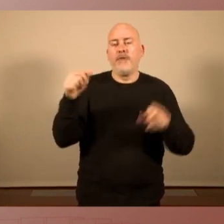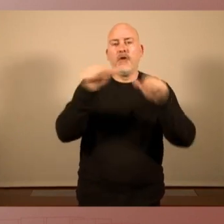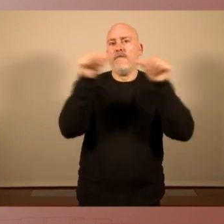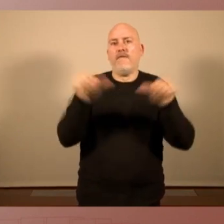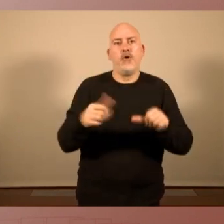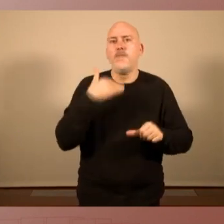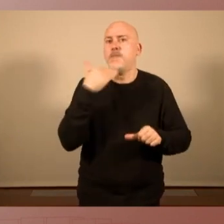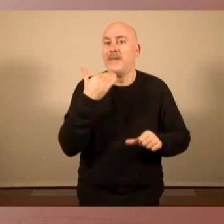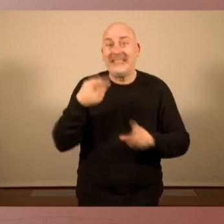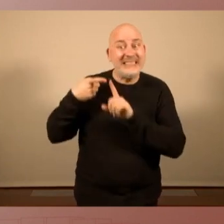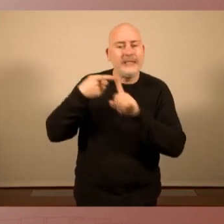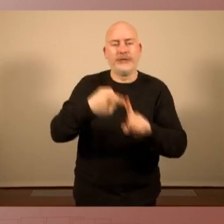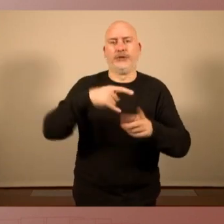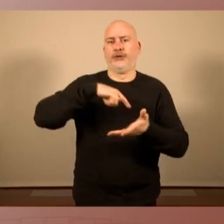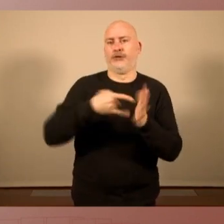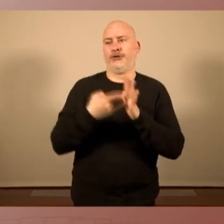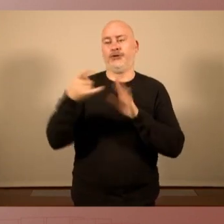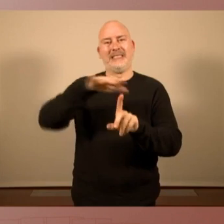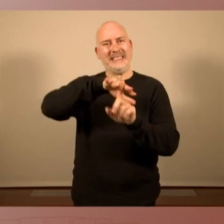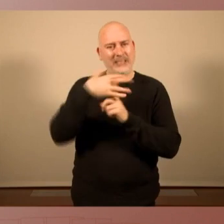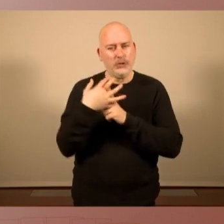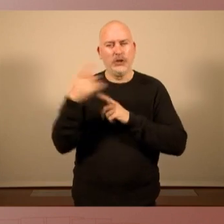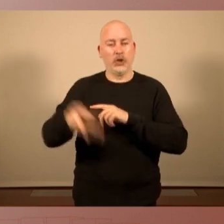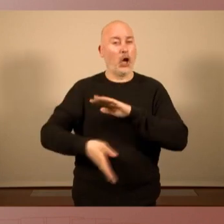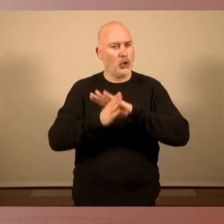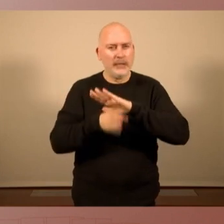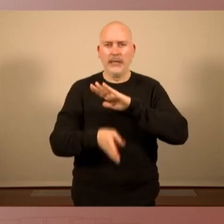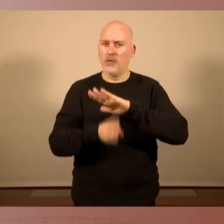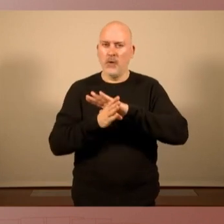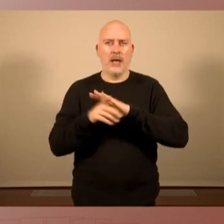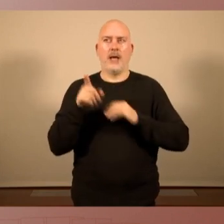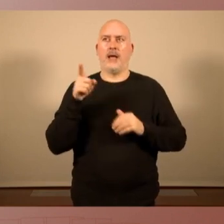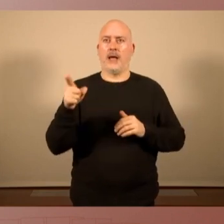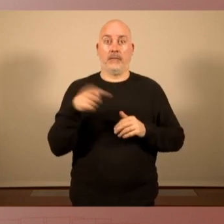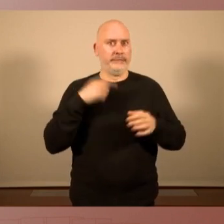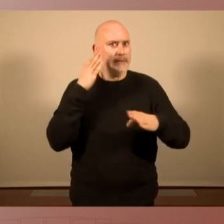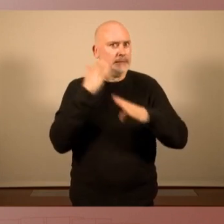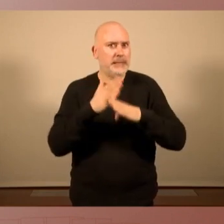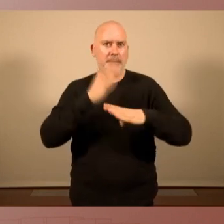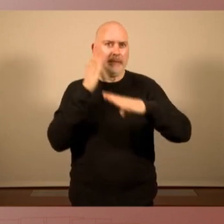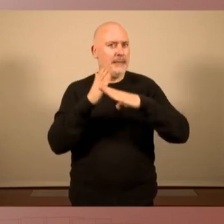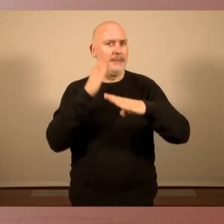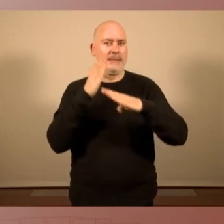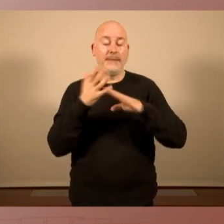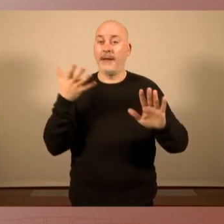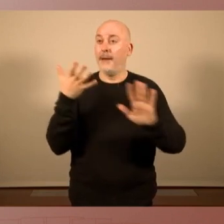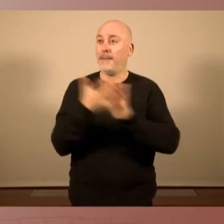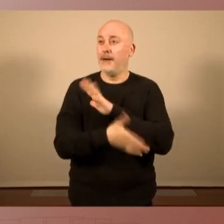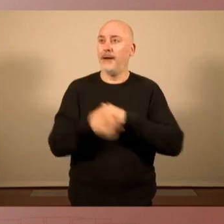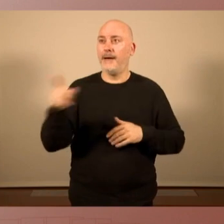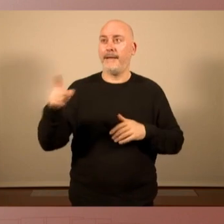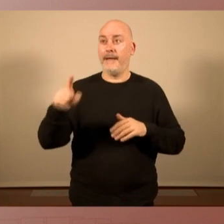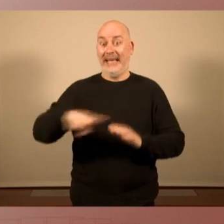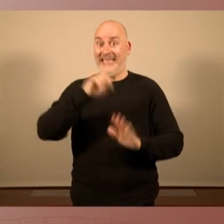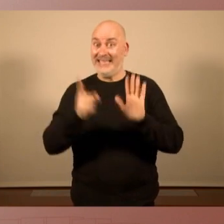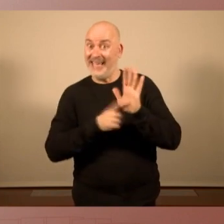resoldre aquesta situació contínua en la que ens trobem, que sistemàticament ens tomen lleis